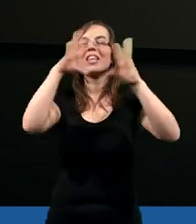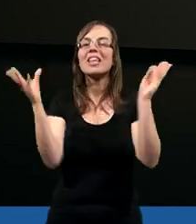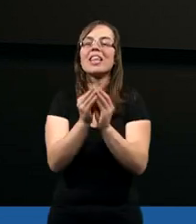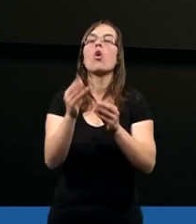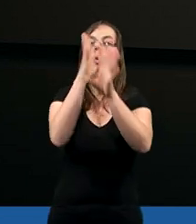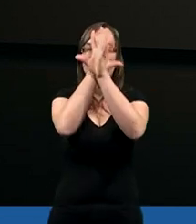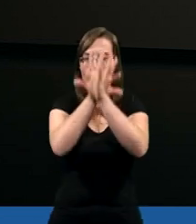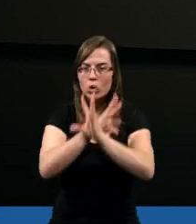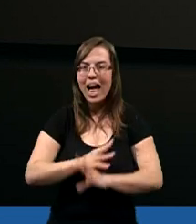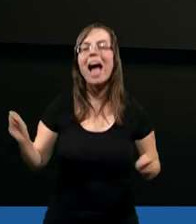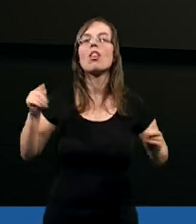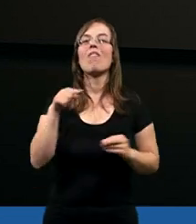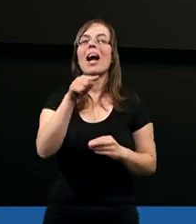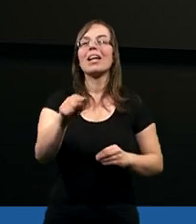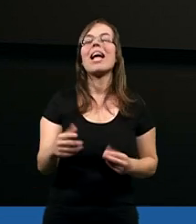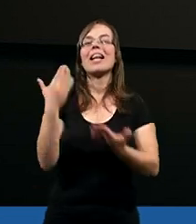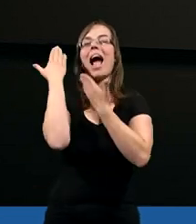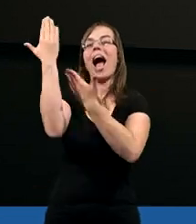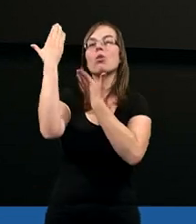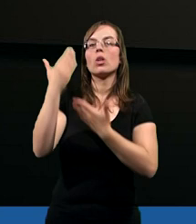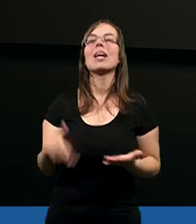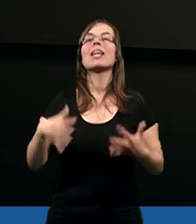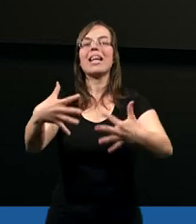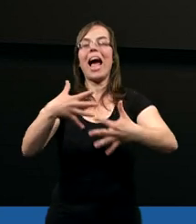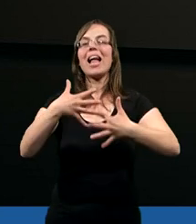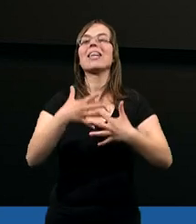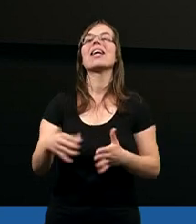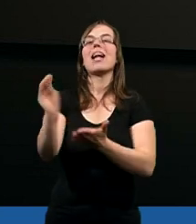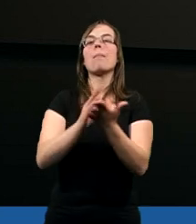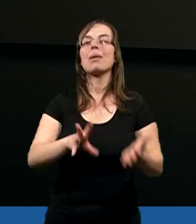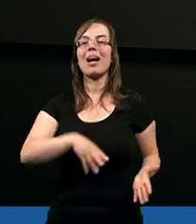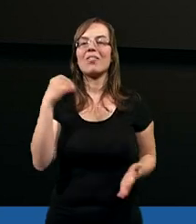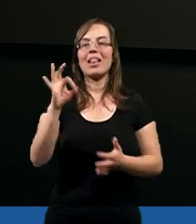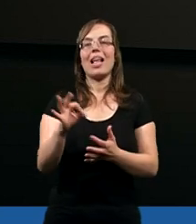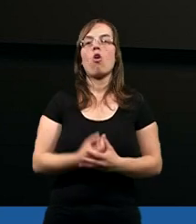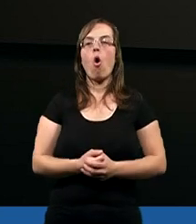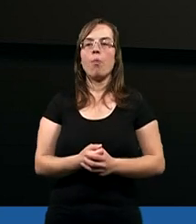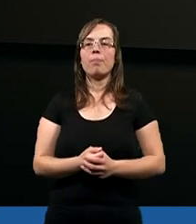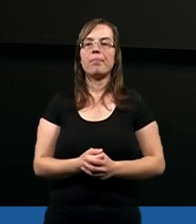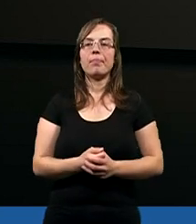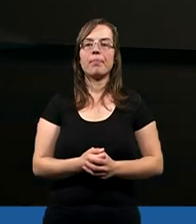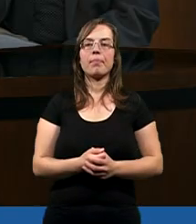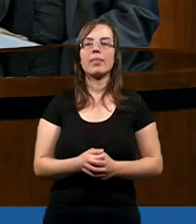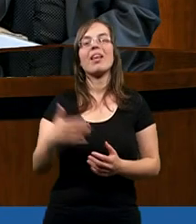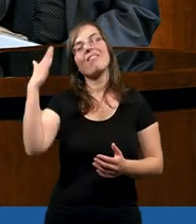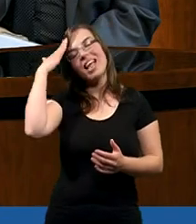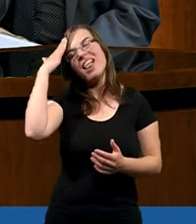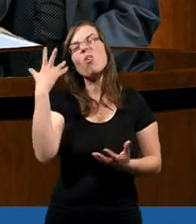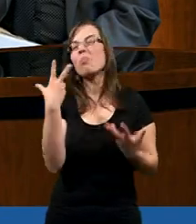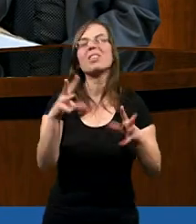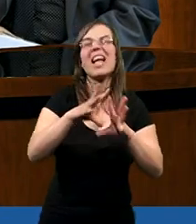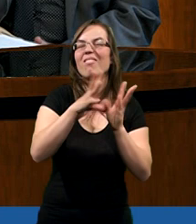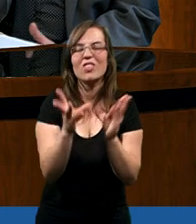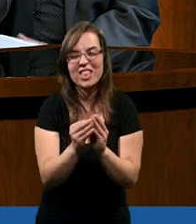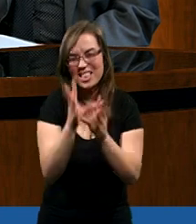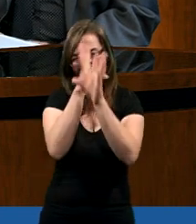wszyscy uszanowali ten autorytet natchnienia Pisma Świętego? Wiadomo, że